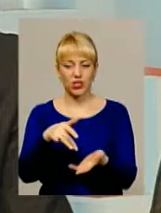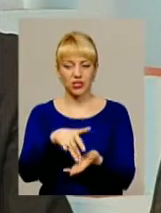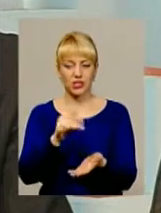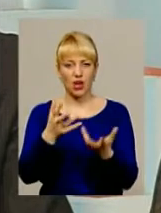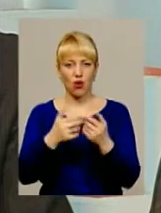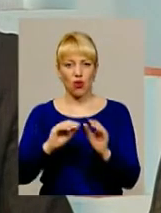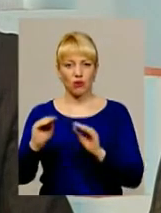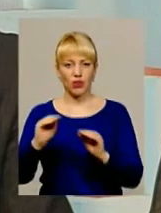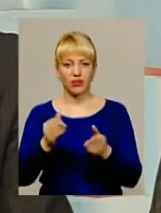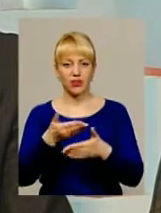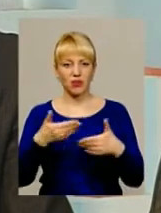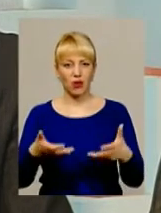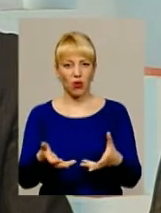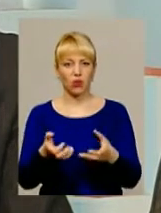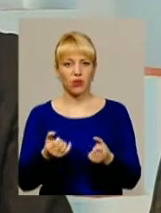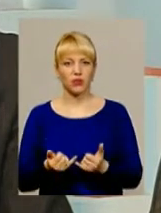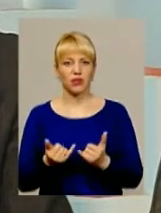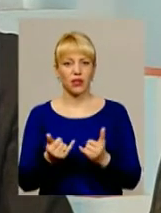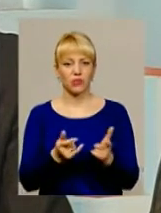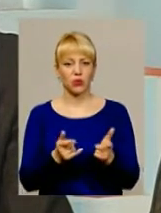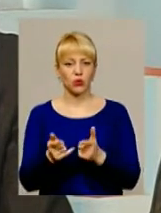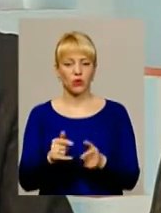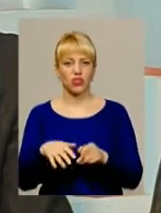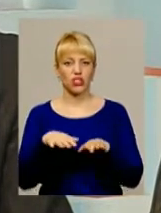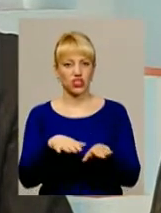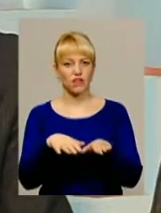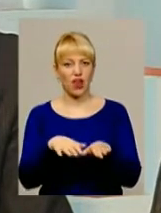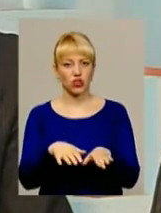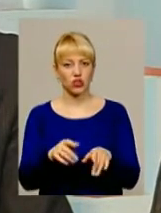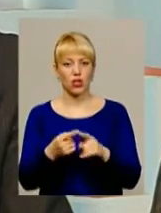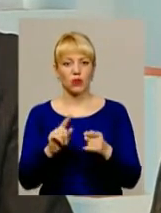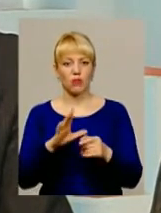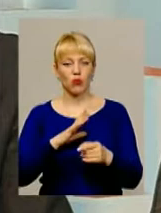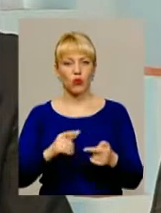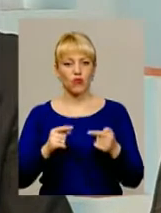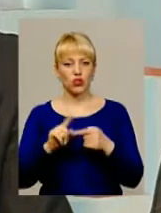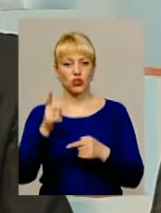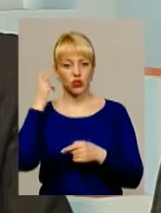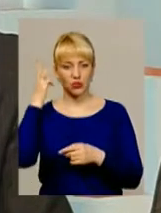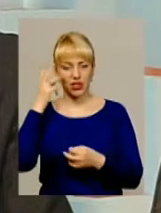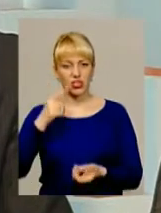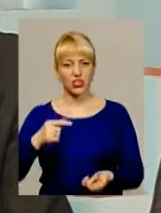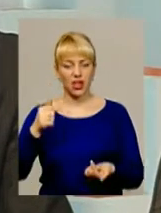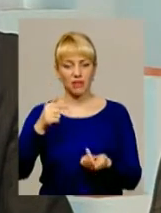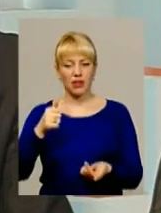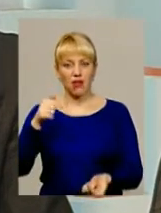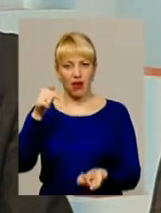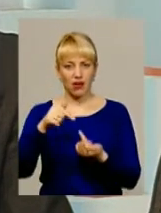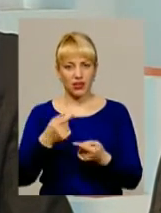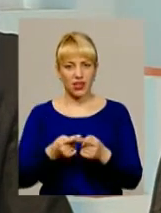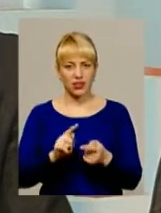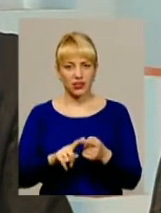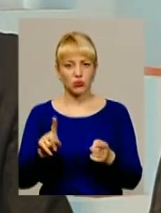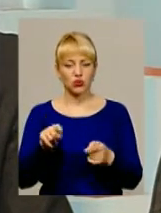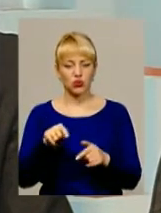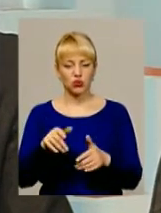ми отримали для підготовки швачок, тому що було визначено, що саме Хмельниччина характерна тим, що тут розвивається